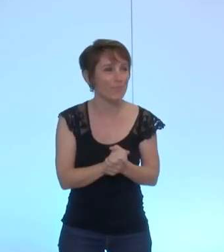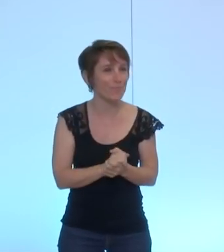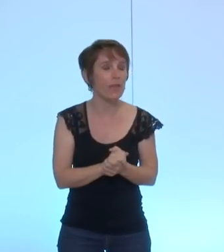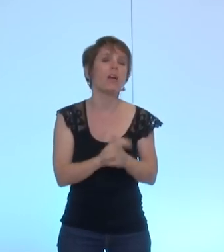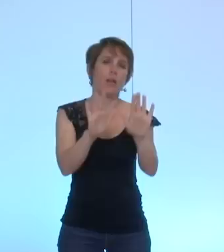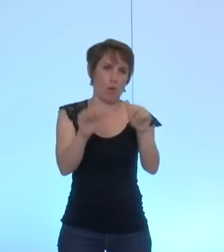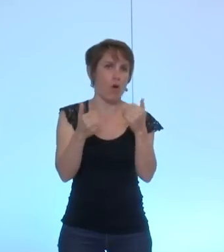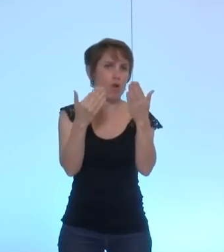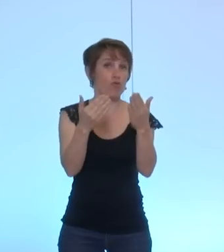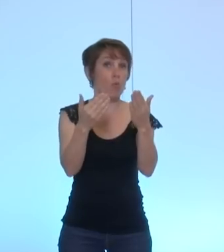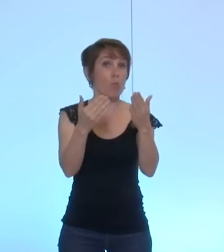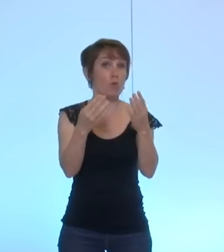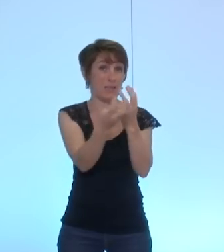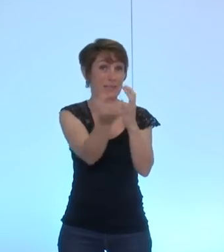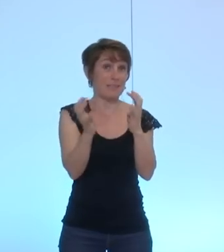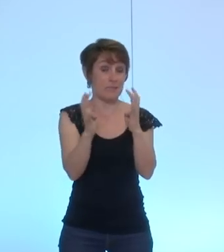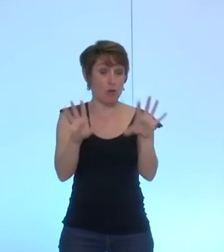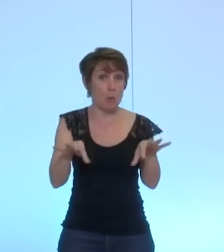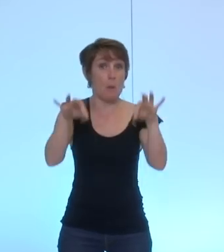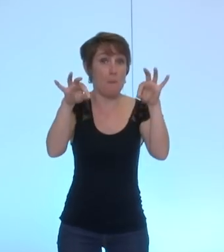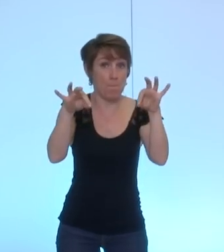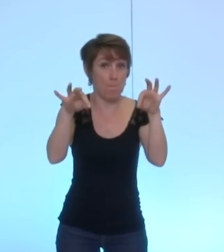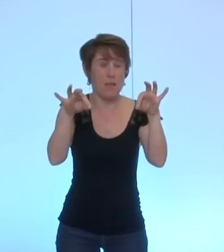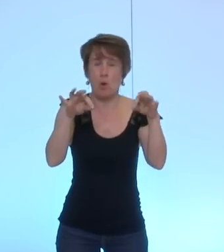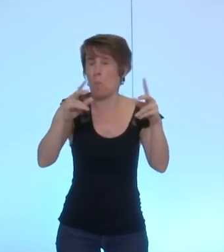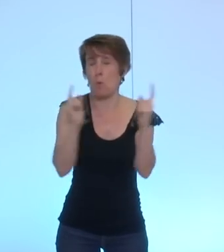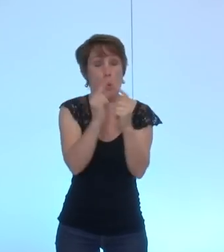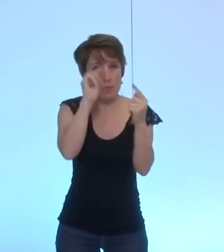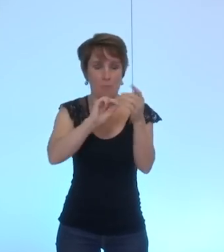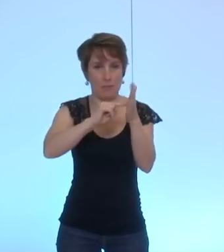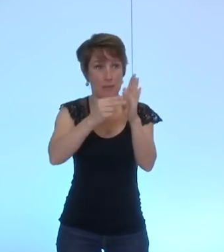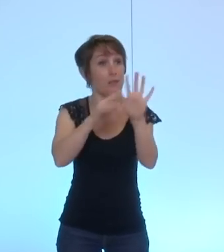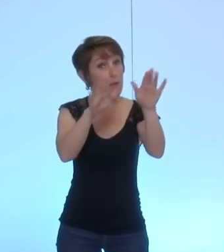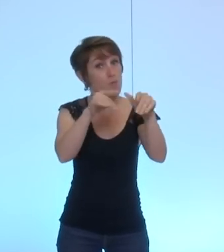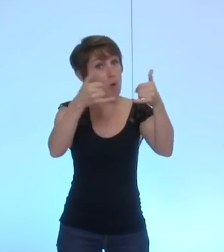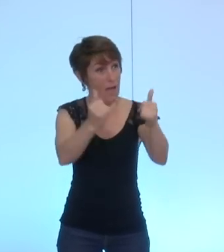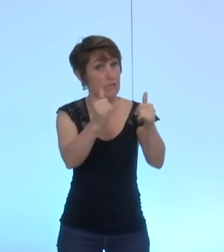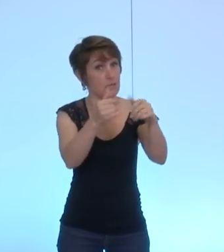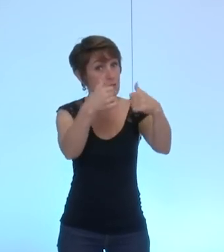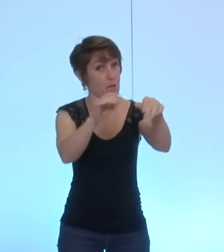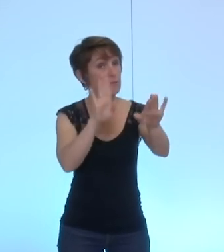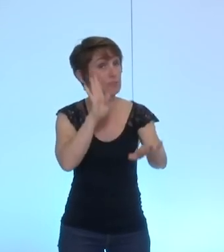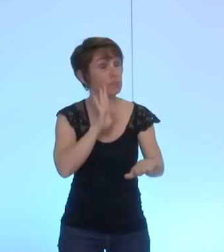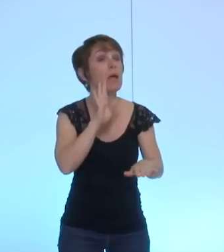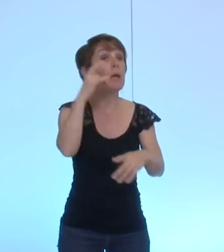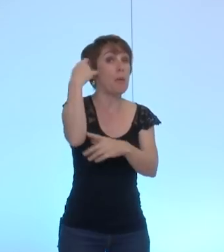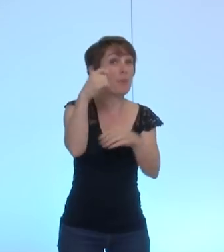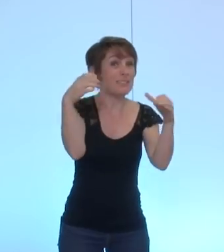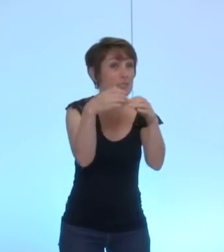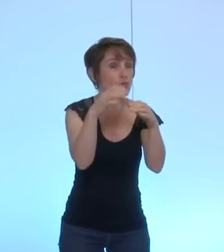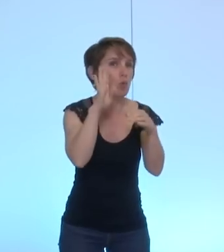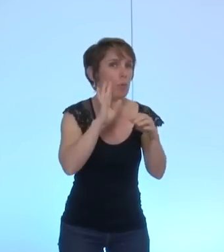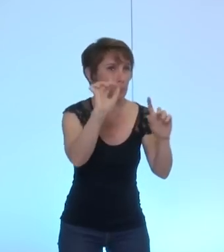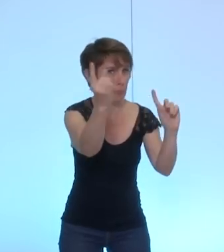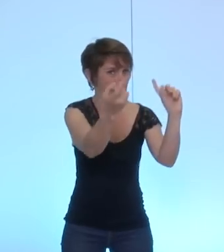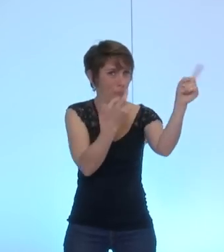suspension de séance technique mais vous restez à vos sièges et si vous le voulez bien peut-être les présidents de groupe venir me retrouver juste là sans que personne